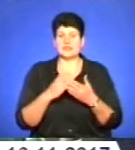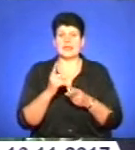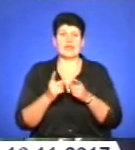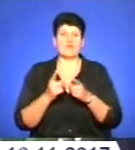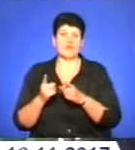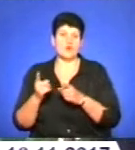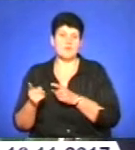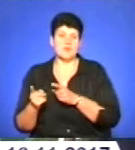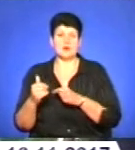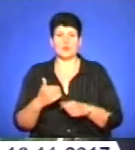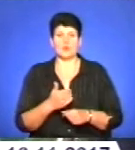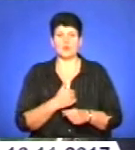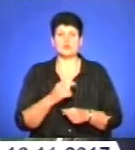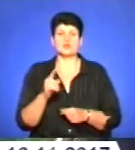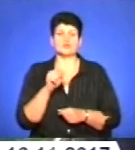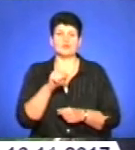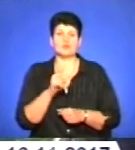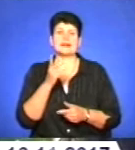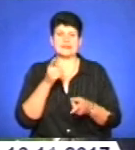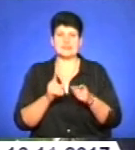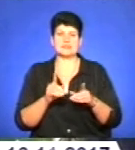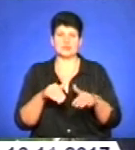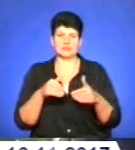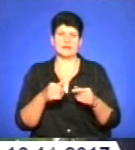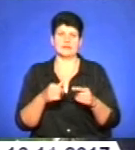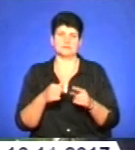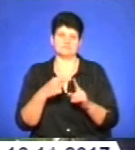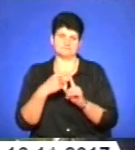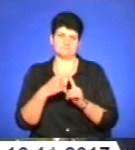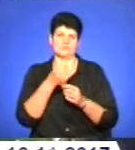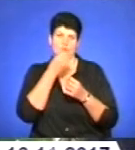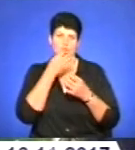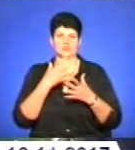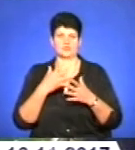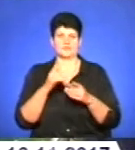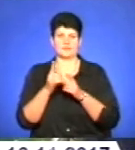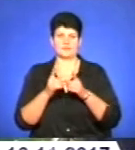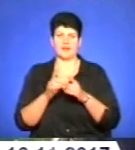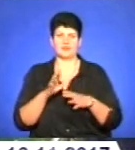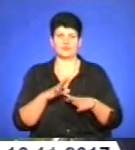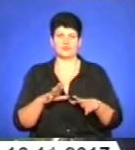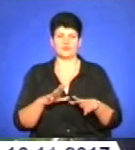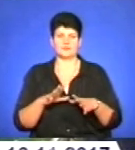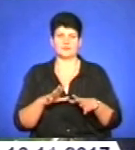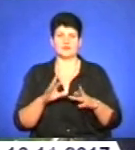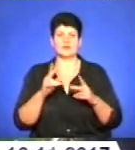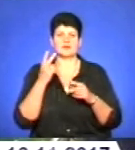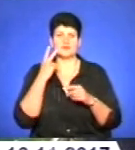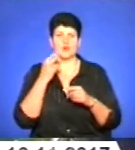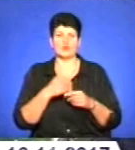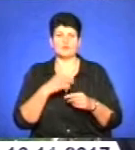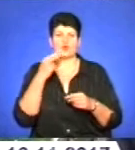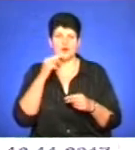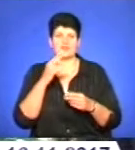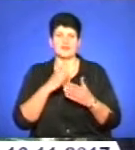і хочеться, щоб вона дійсно принесла якісь позитивні зміни. А не відбулося так, завжди. Хочемо ми як краще, а